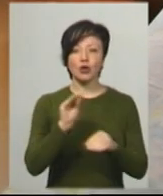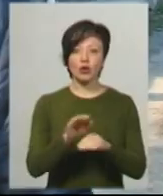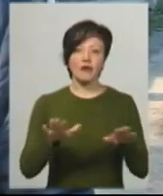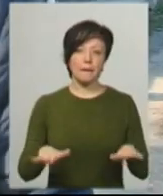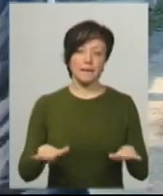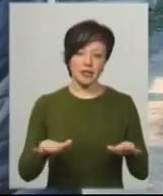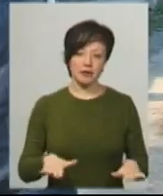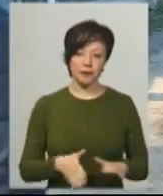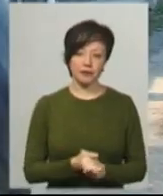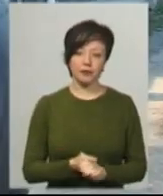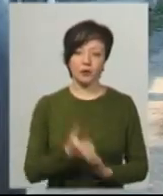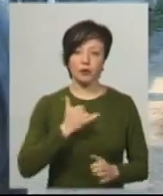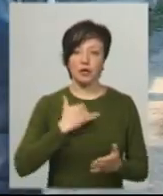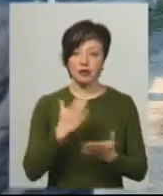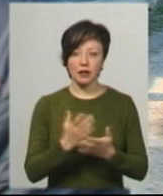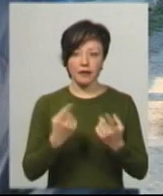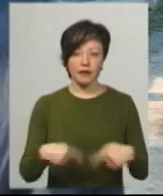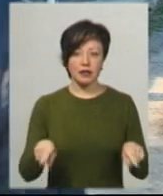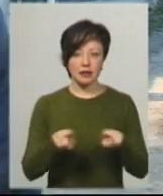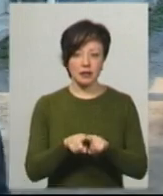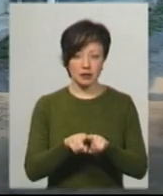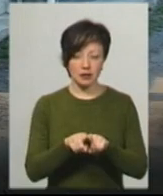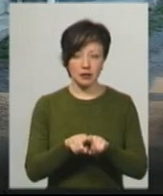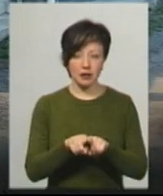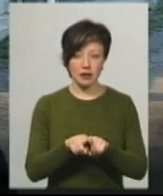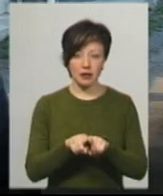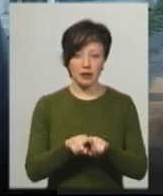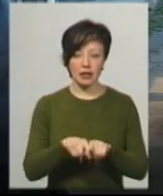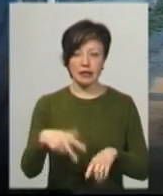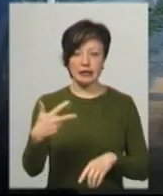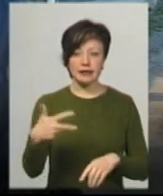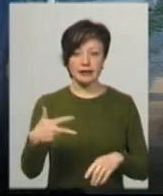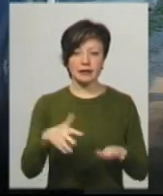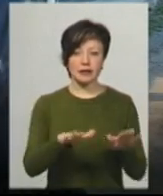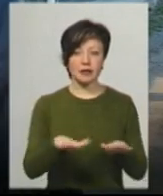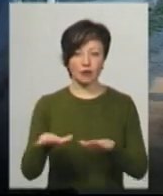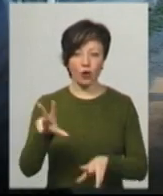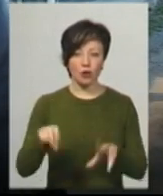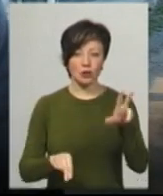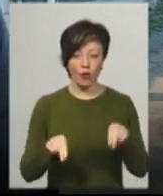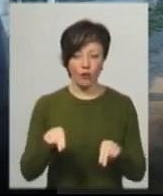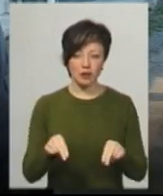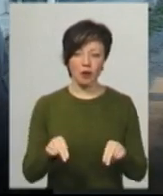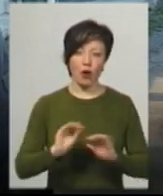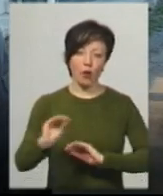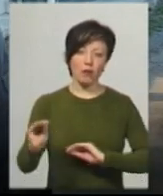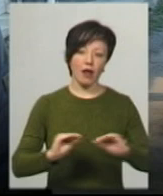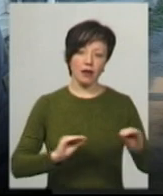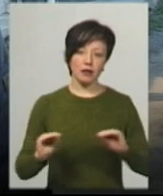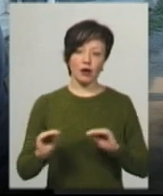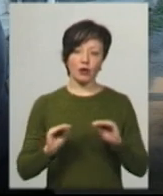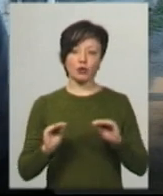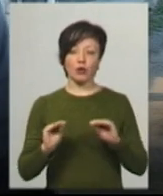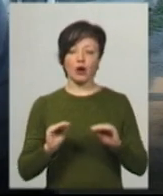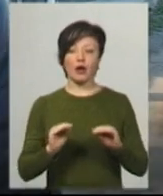місця. У нас є відділення, ви бачите, це інфекційний відділення на 30 ліжок, розраховано, яке обладнано і